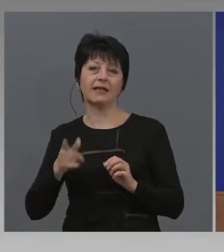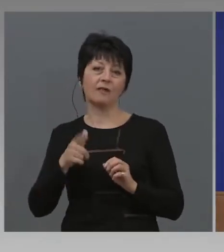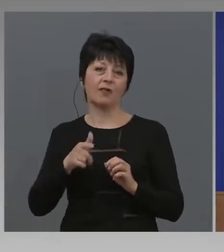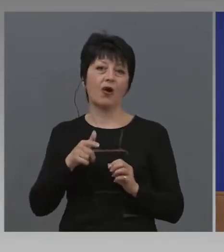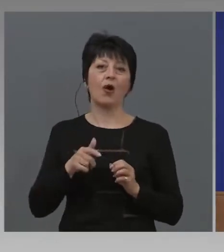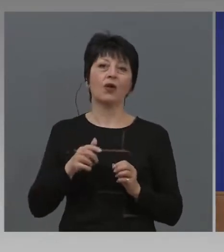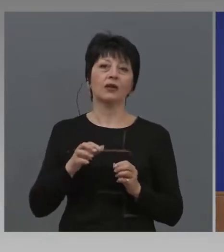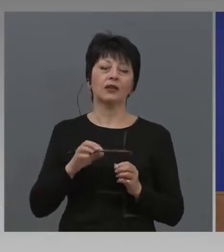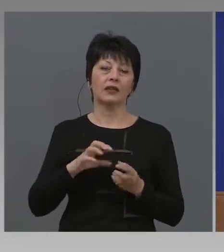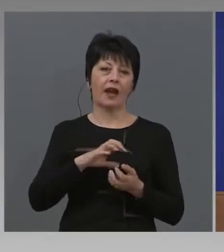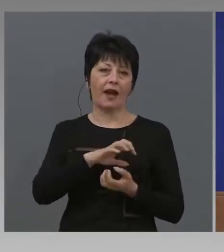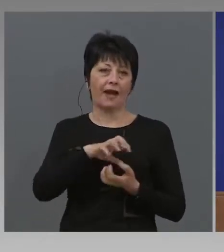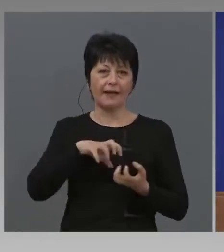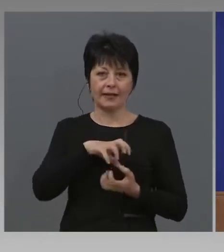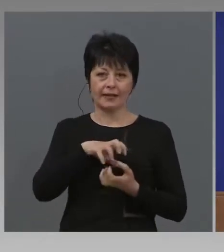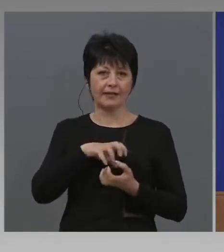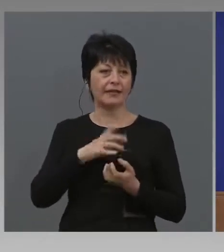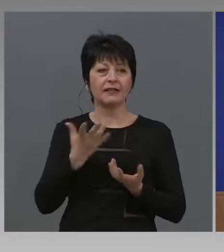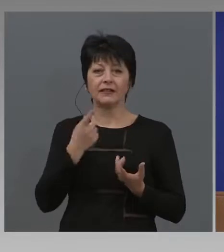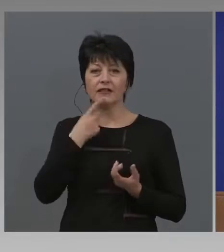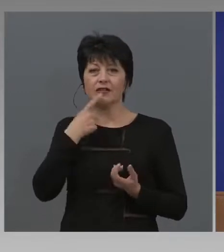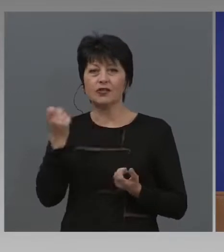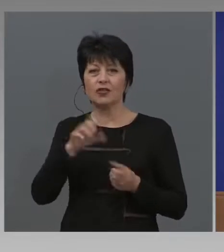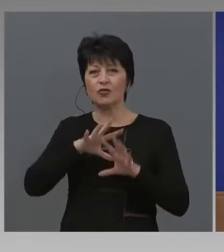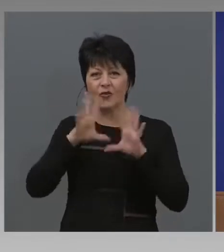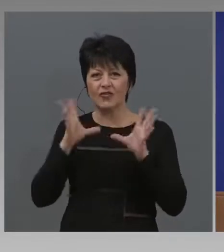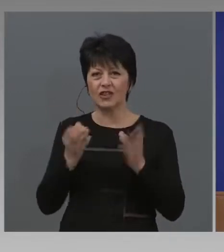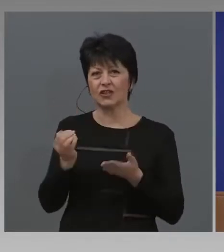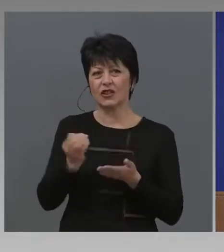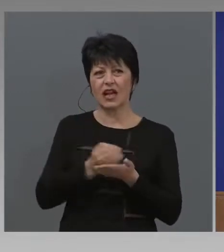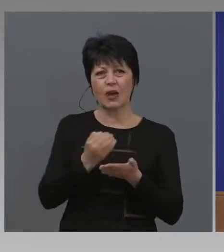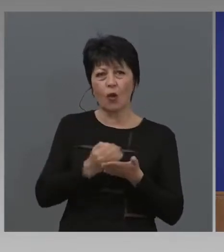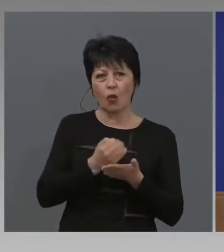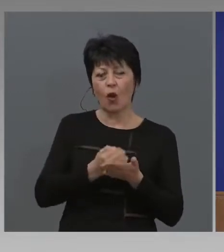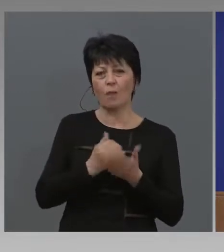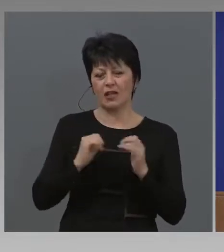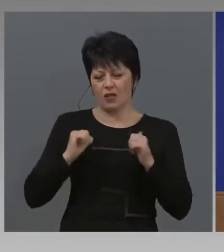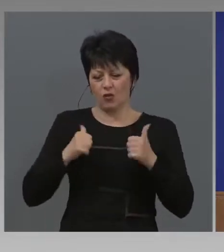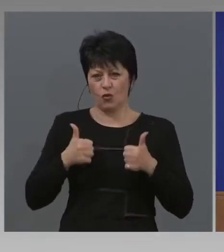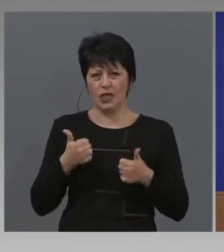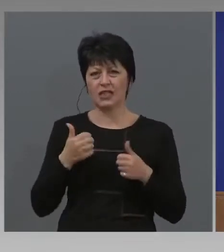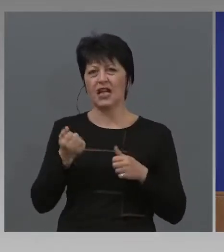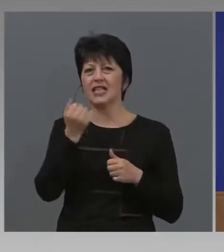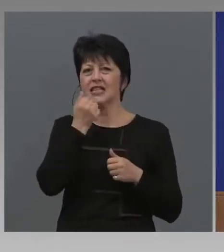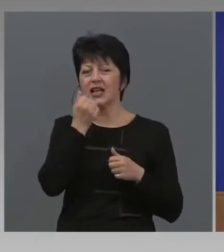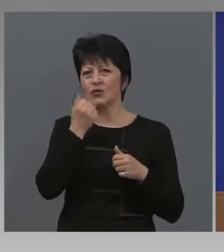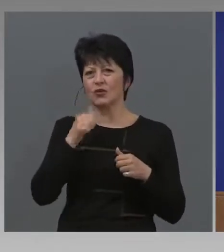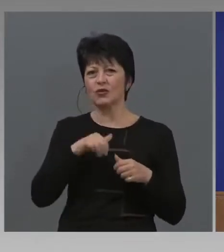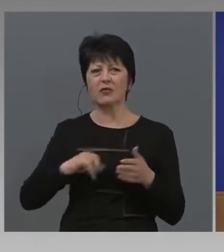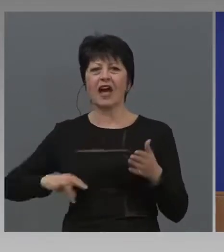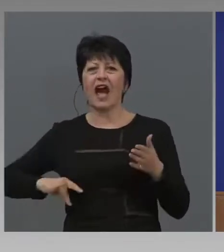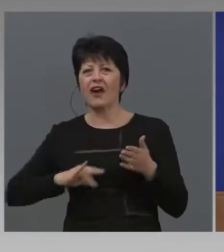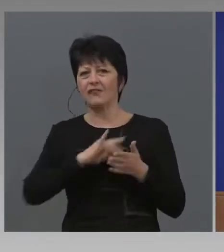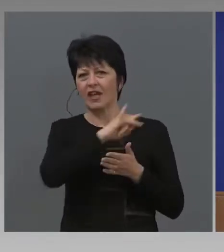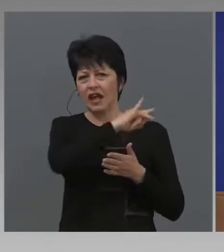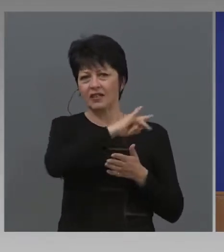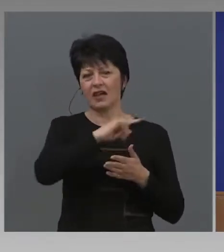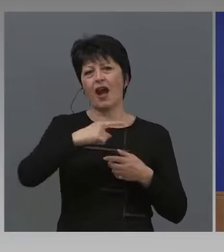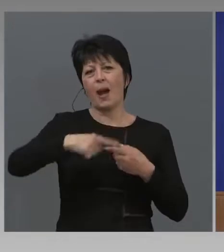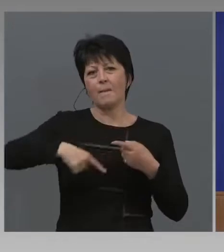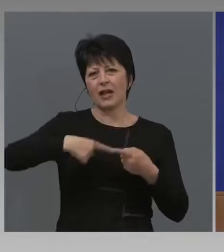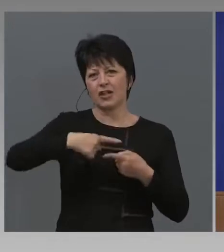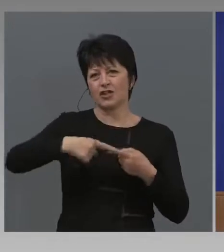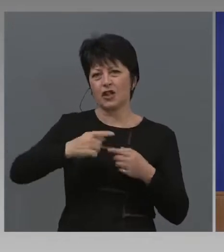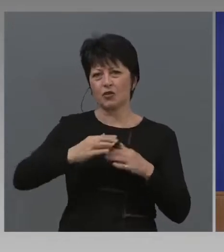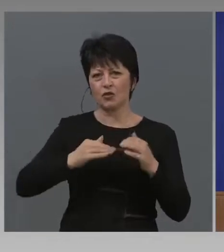економики така са свързани. И не само те. И туризма, и селско стопанство, и авиация, и машиностроение,